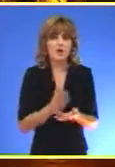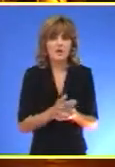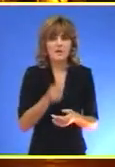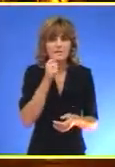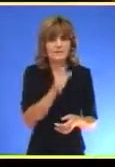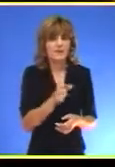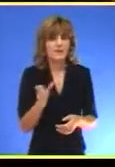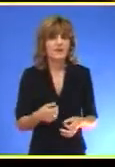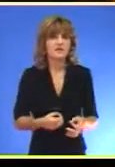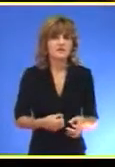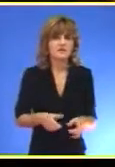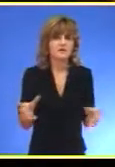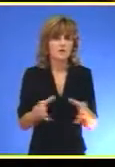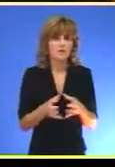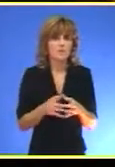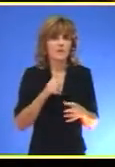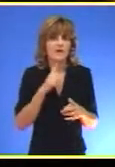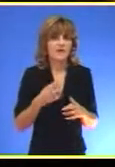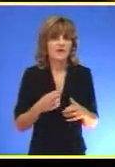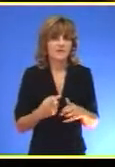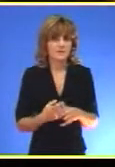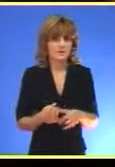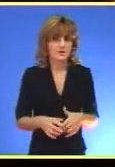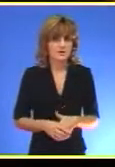zabavljao Ethno Gypsy Band i grupa Ethno Core